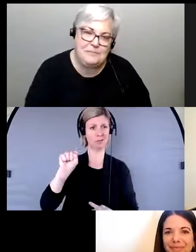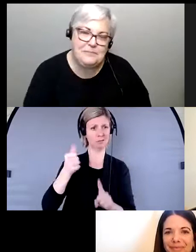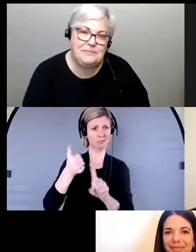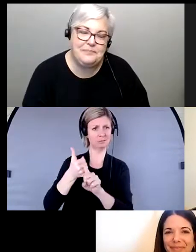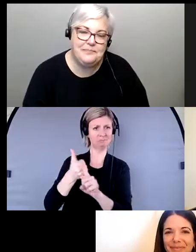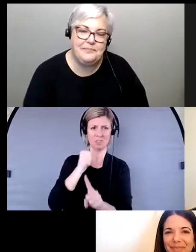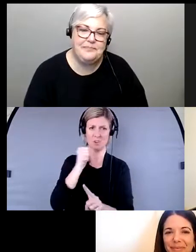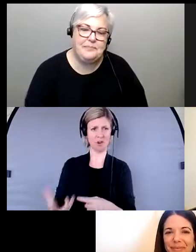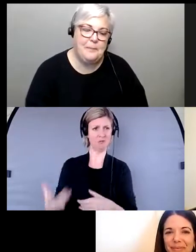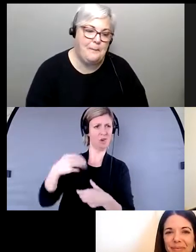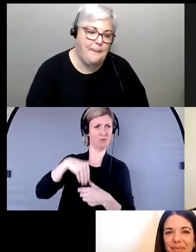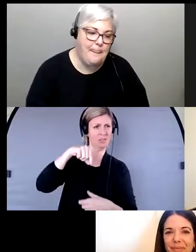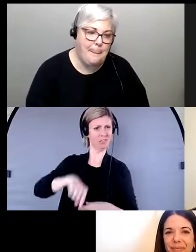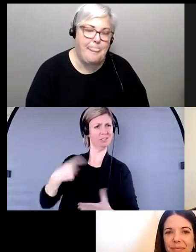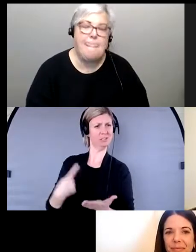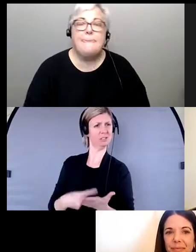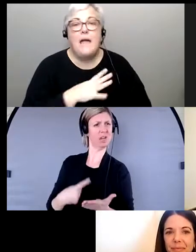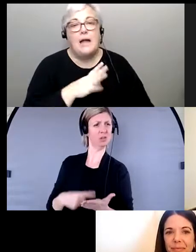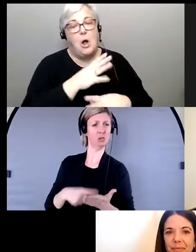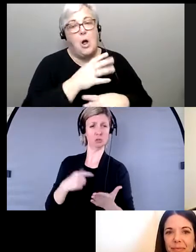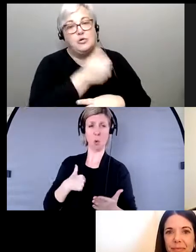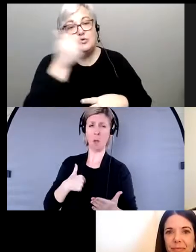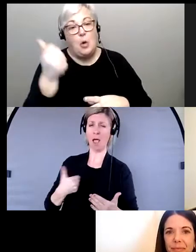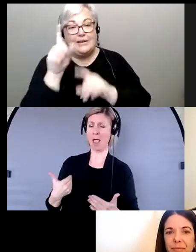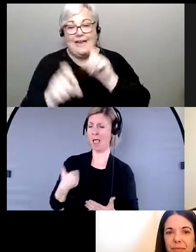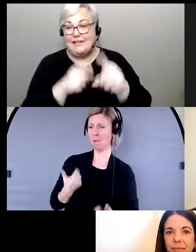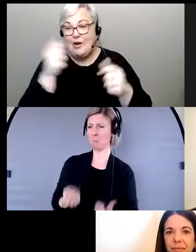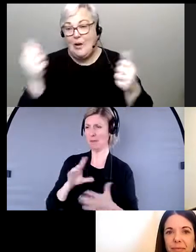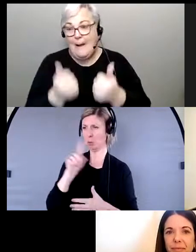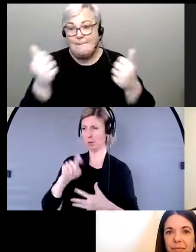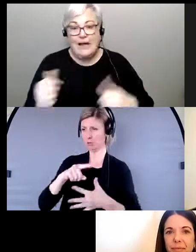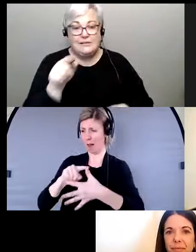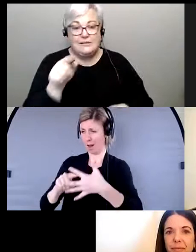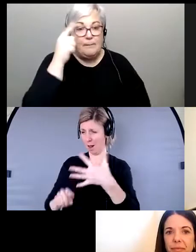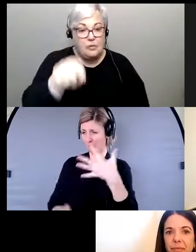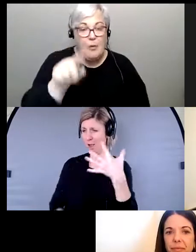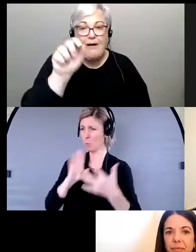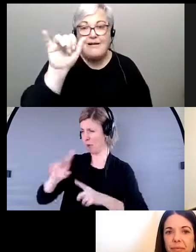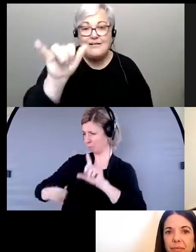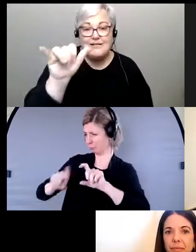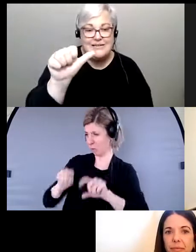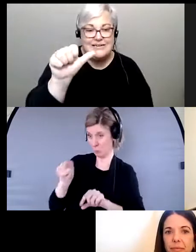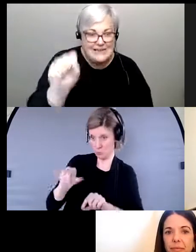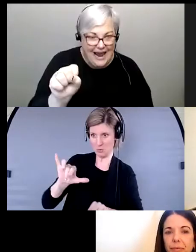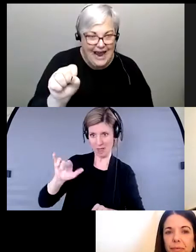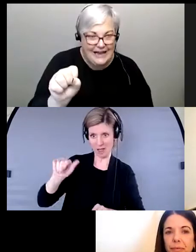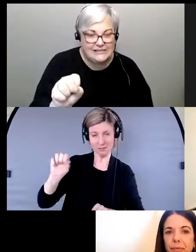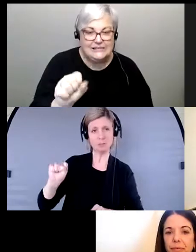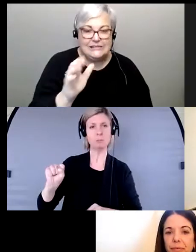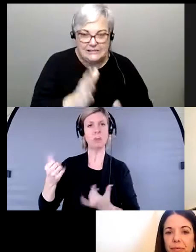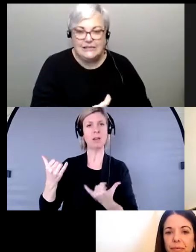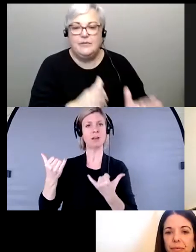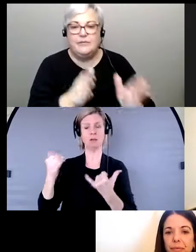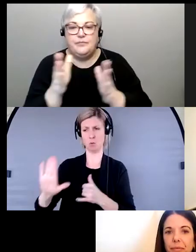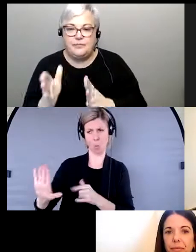J'ai plusieurs autres questions pour toi, Yaz, et nous reviendrons à toi dans un instant.